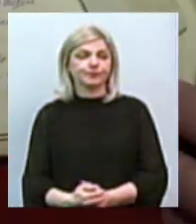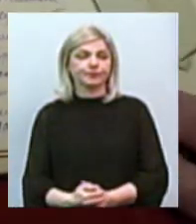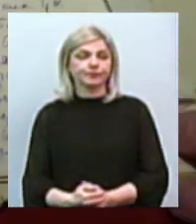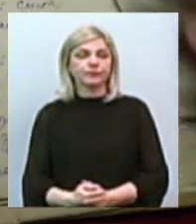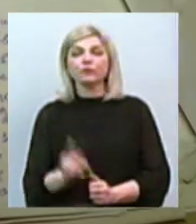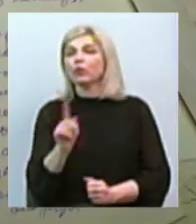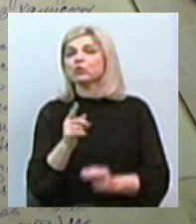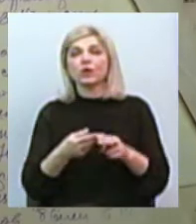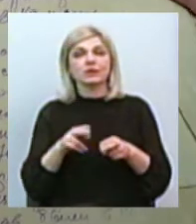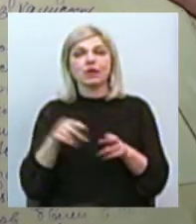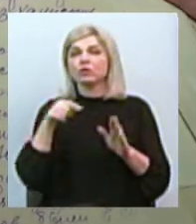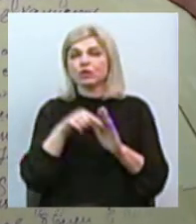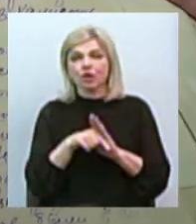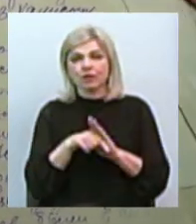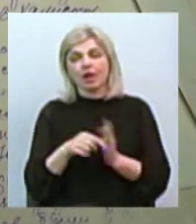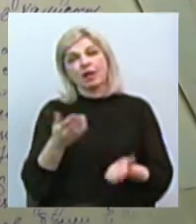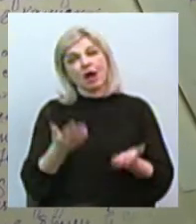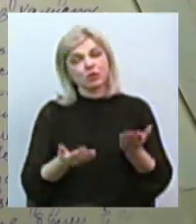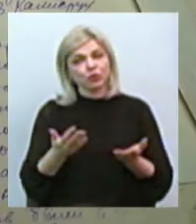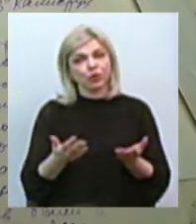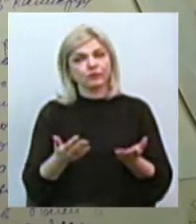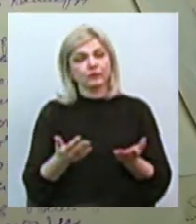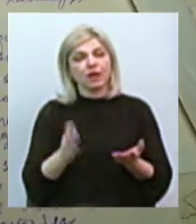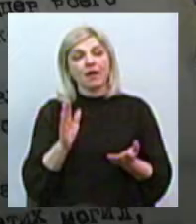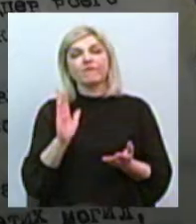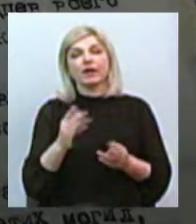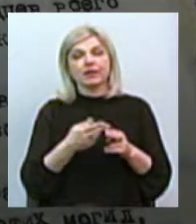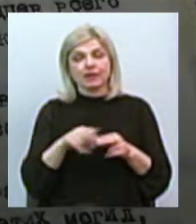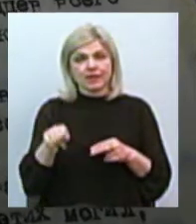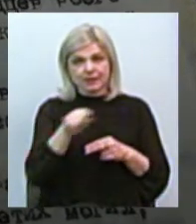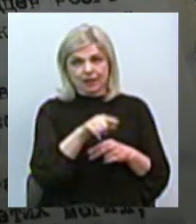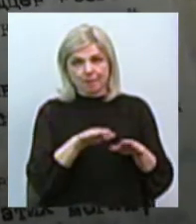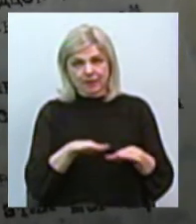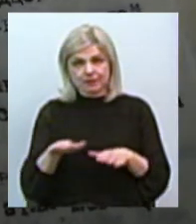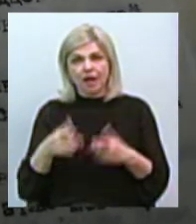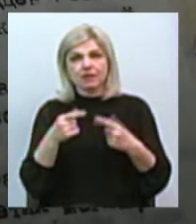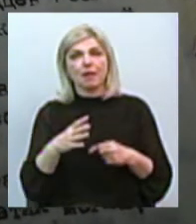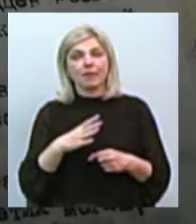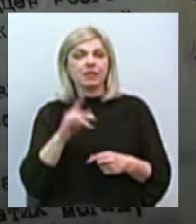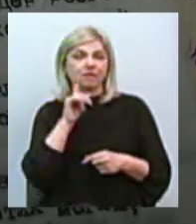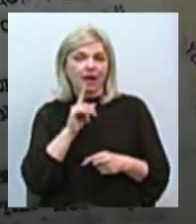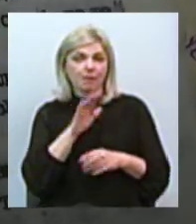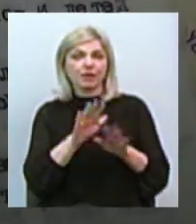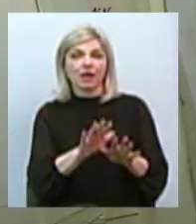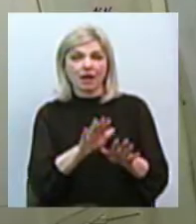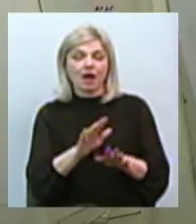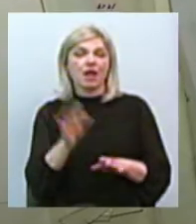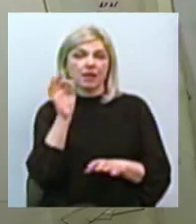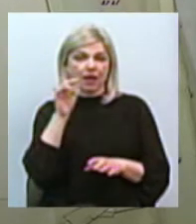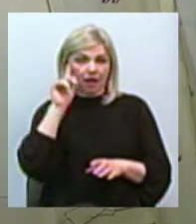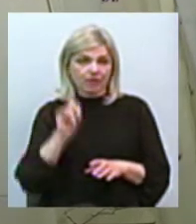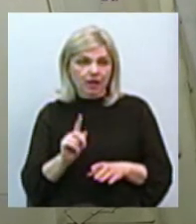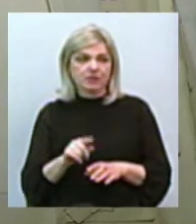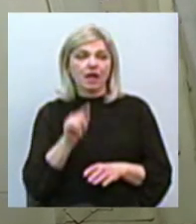це означало? Якщо в тих місцях, створювалося гетто, там концентрували єврейське